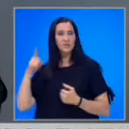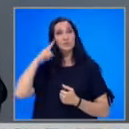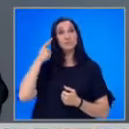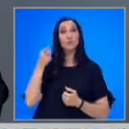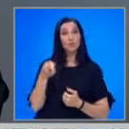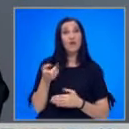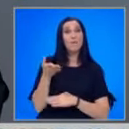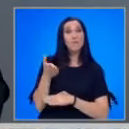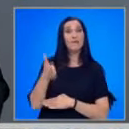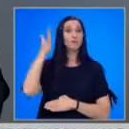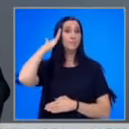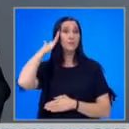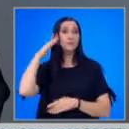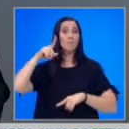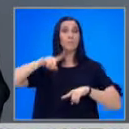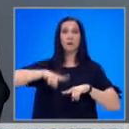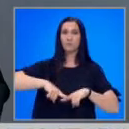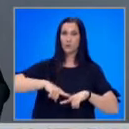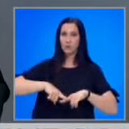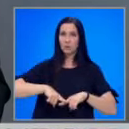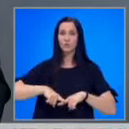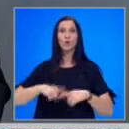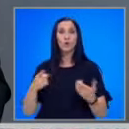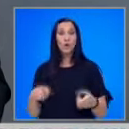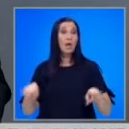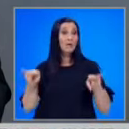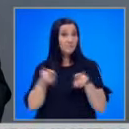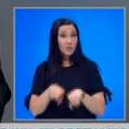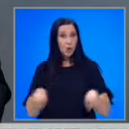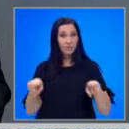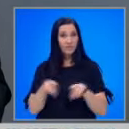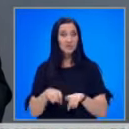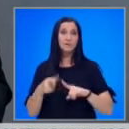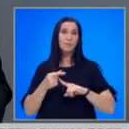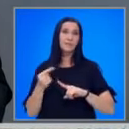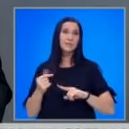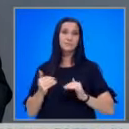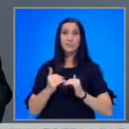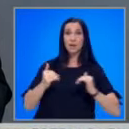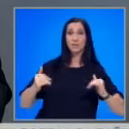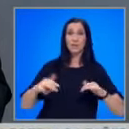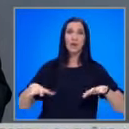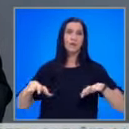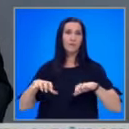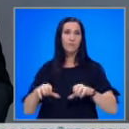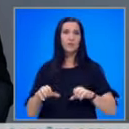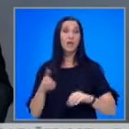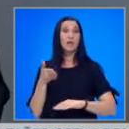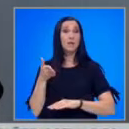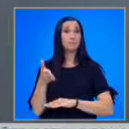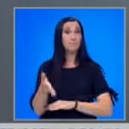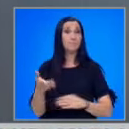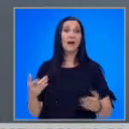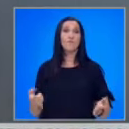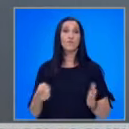правомощие на министра на правосъдието е в съответствие с принципите за разделение на властите и правовата